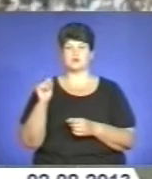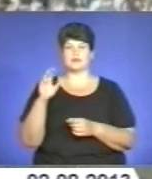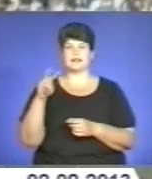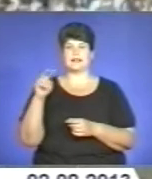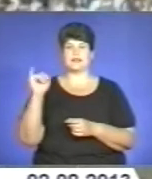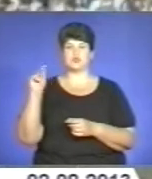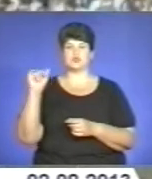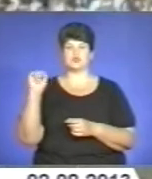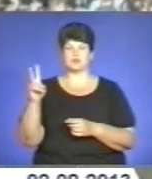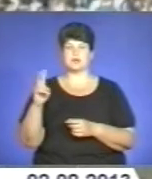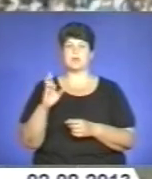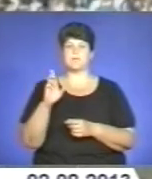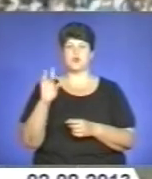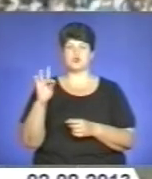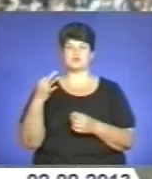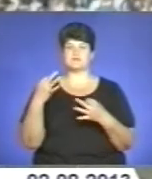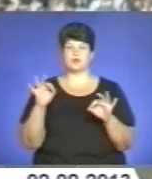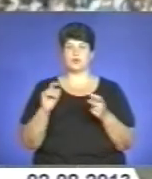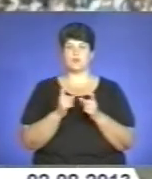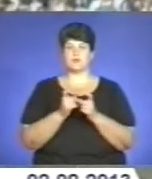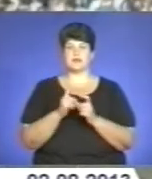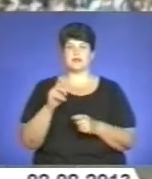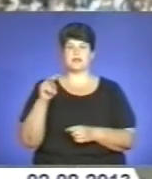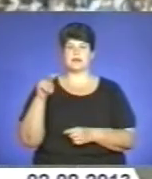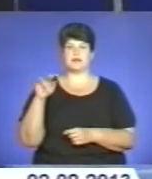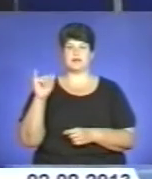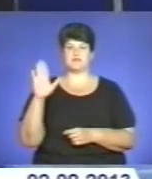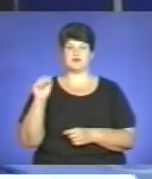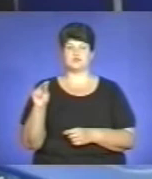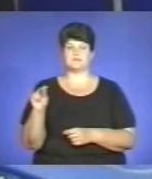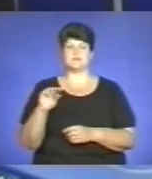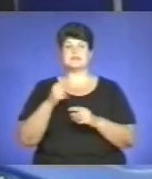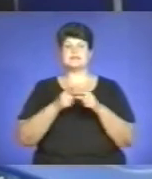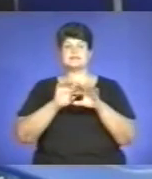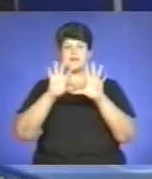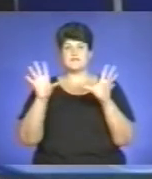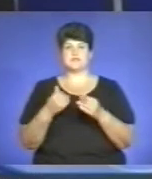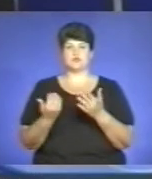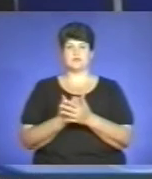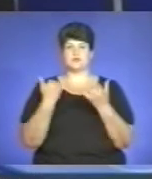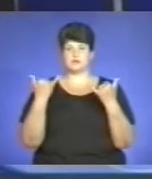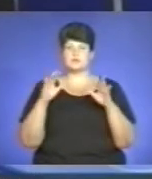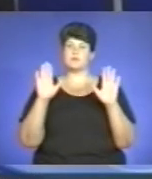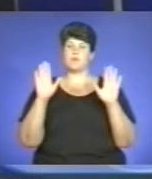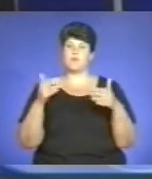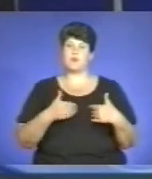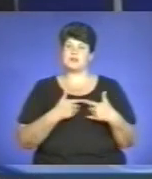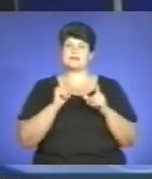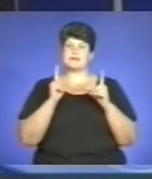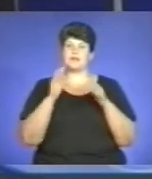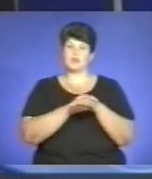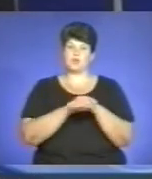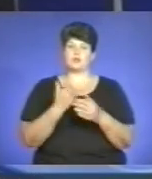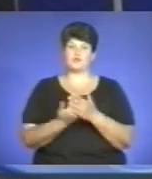Іллитчука та бронзову призерку з вільної боротьби Марію Лівач. Це всі новини на сьогодні. З побажаннями лише добрих новин і